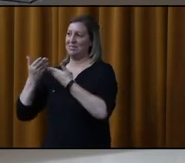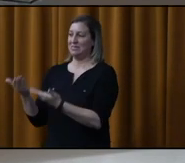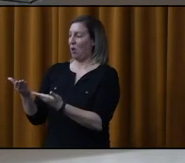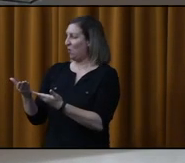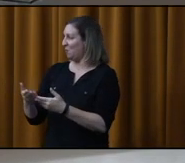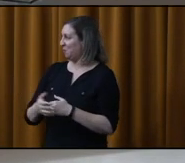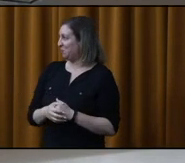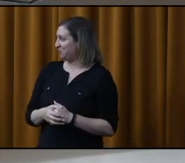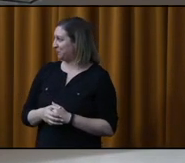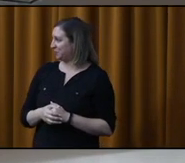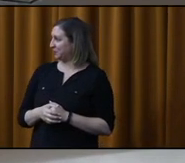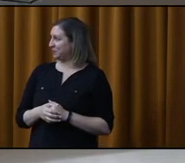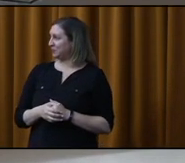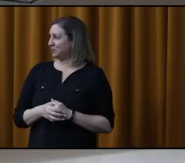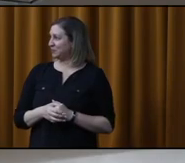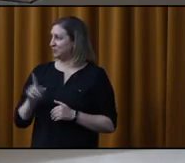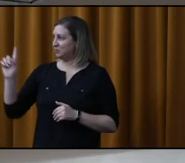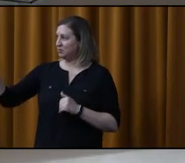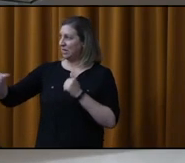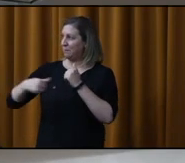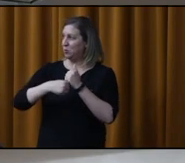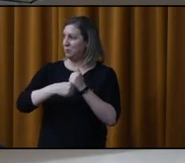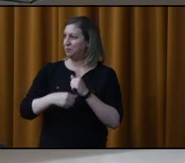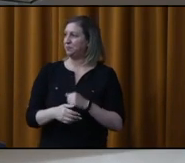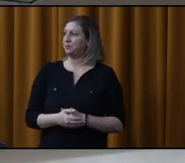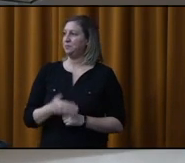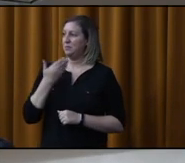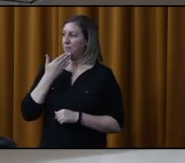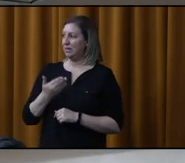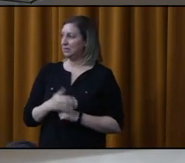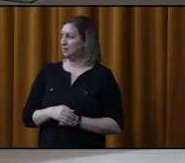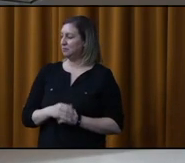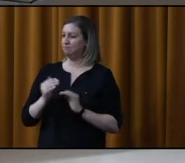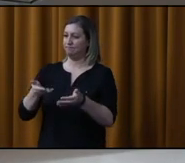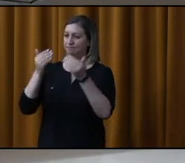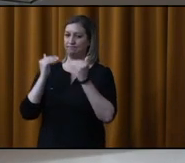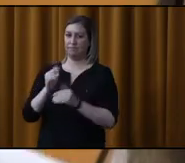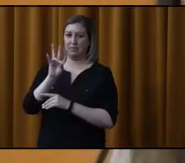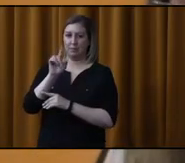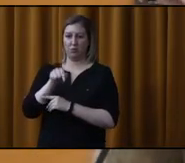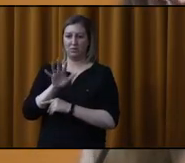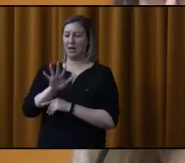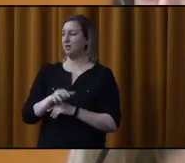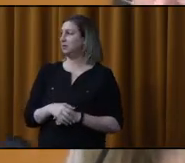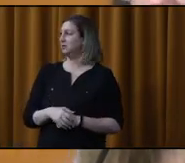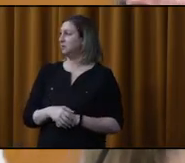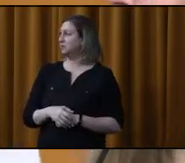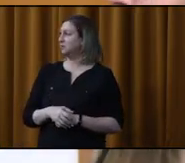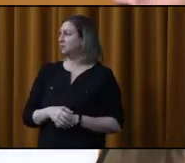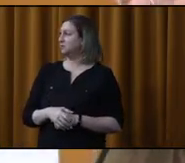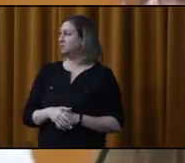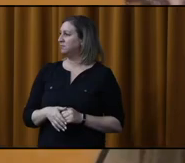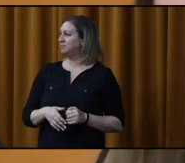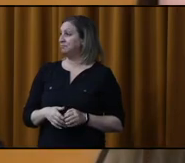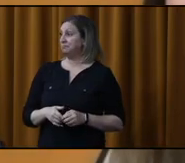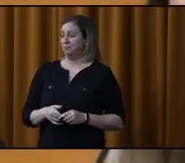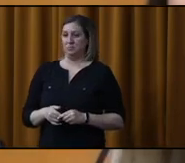officiellement. Je vous remercie. j'appuie également. Merci. Donc, on tombe à 7.5. Il s'agit ici